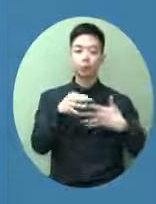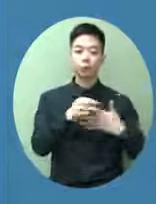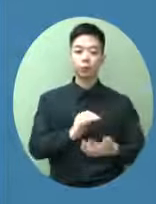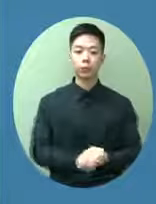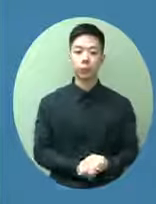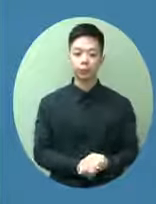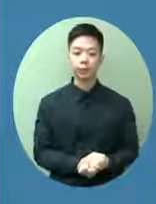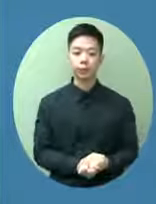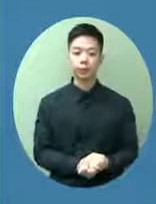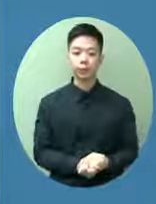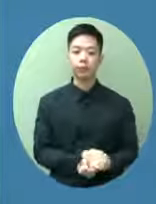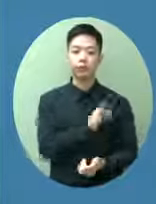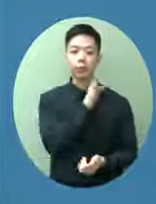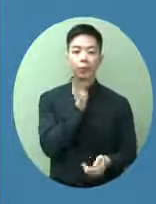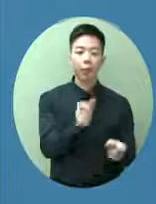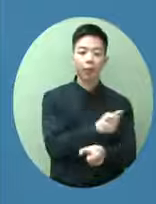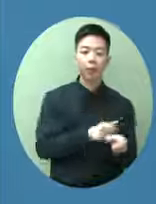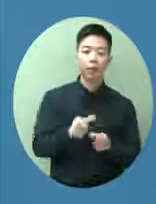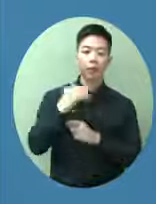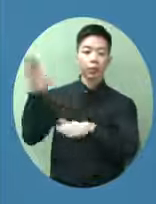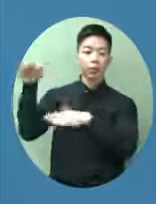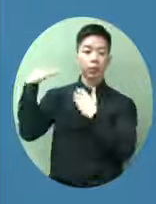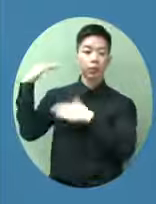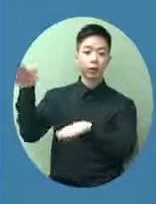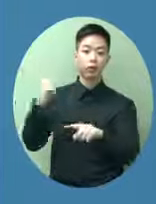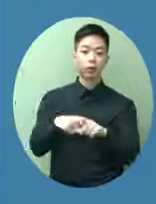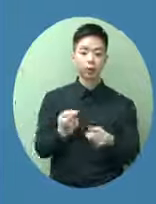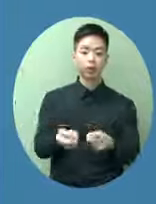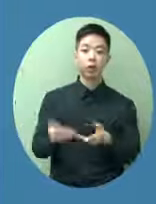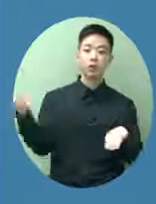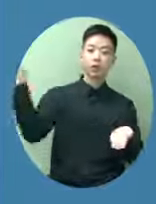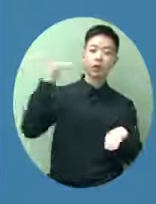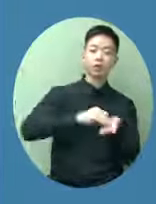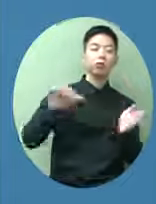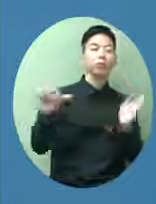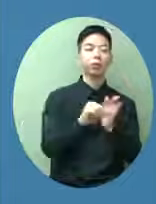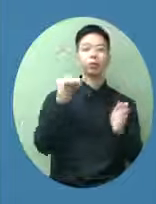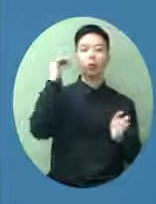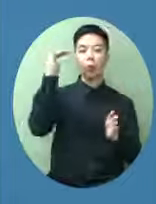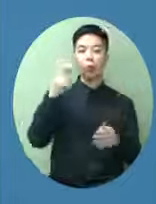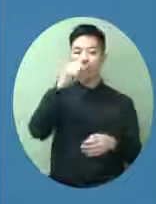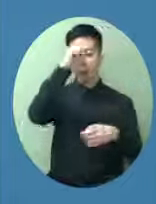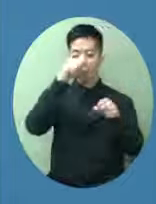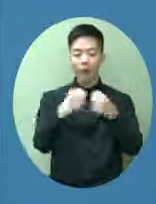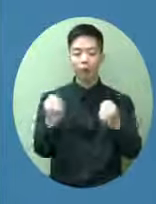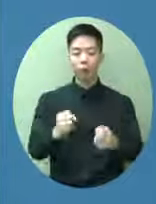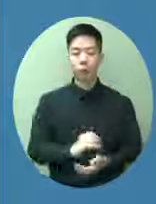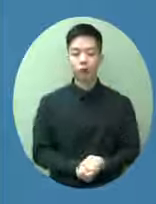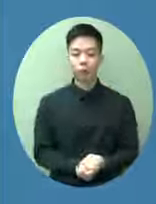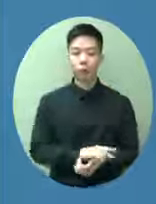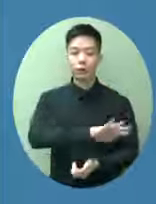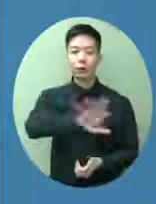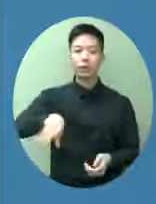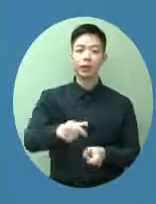我們的貿易貨物的出入口甚至是創歷史新高所以整體的經濟是復甦得不錯